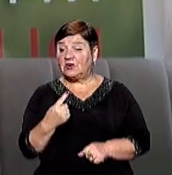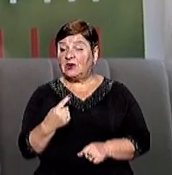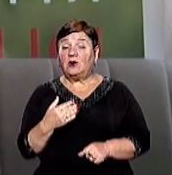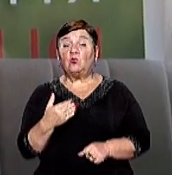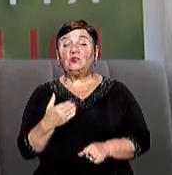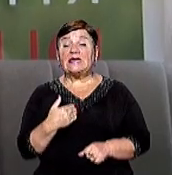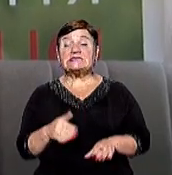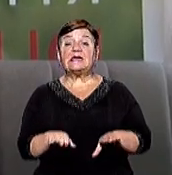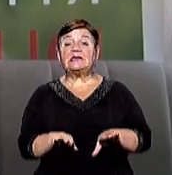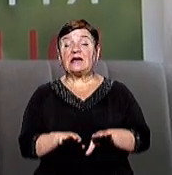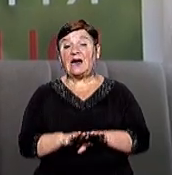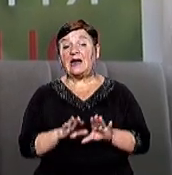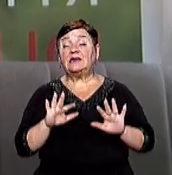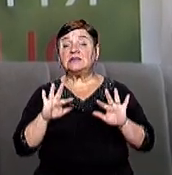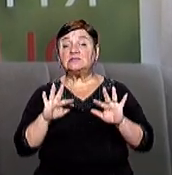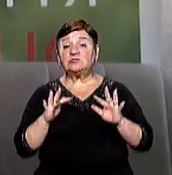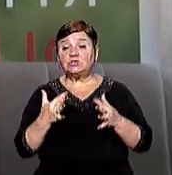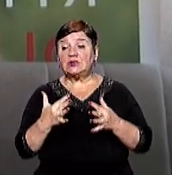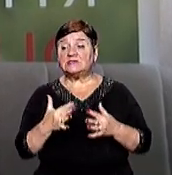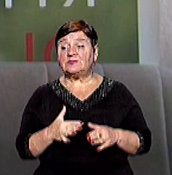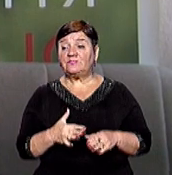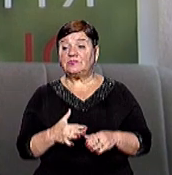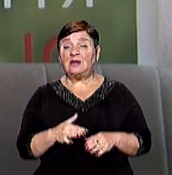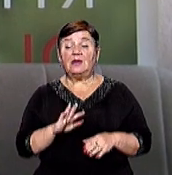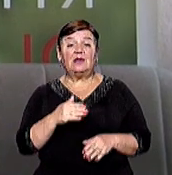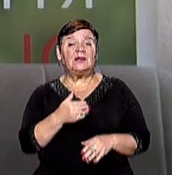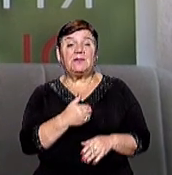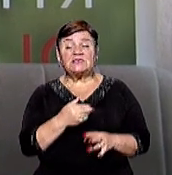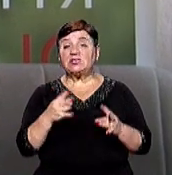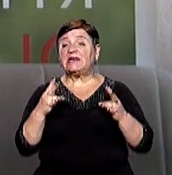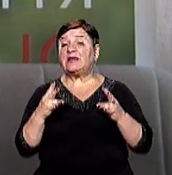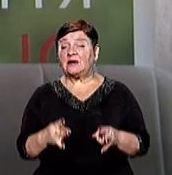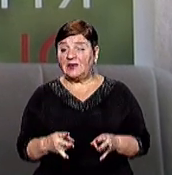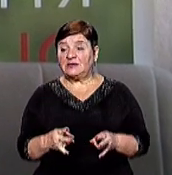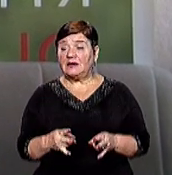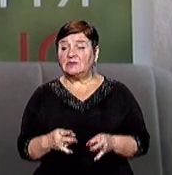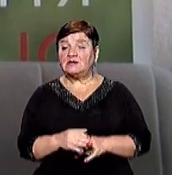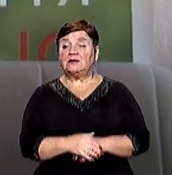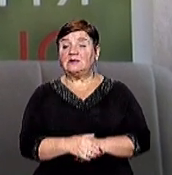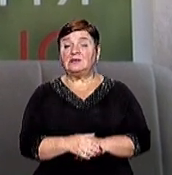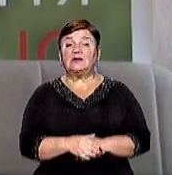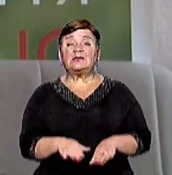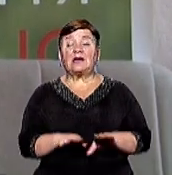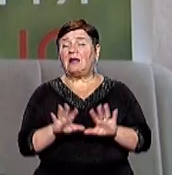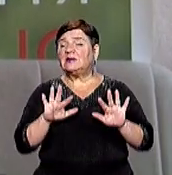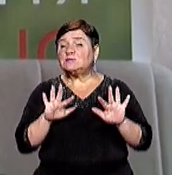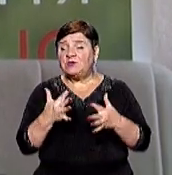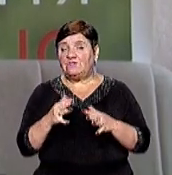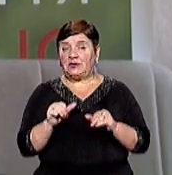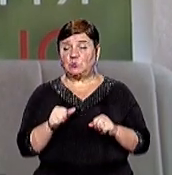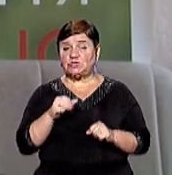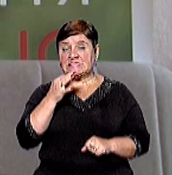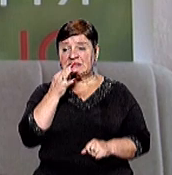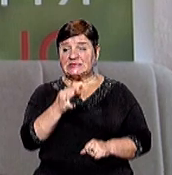родині сталася така небажана трагедія, така несподівана можна